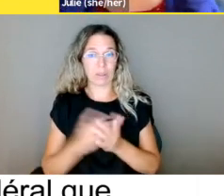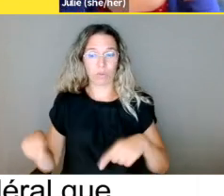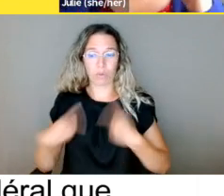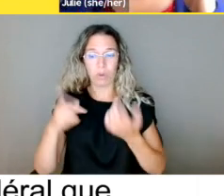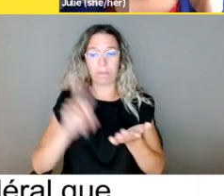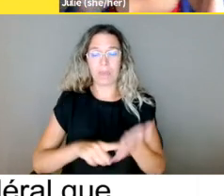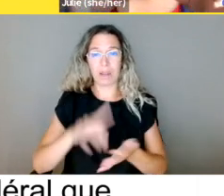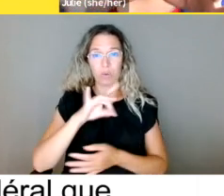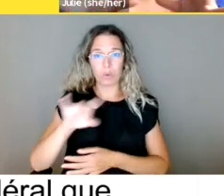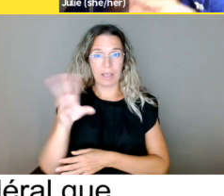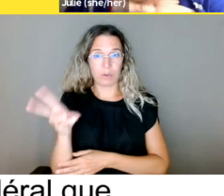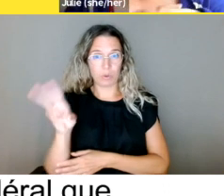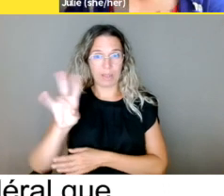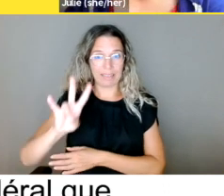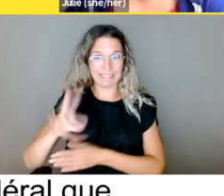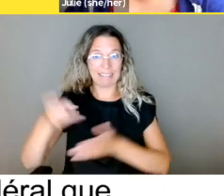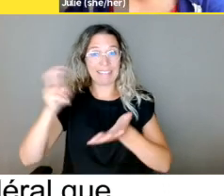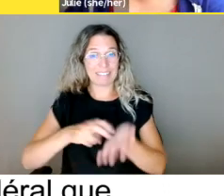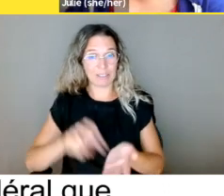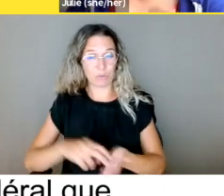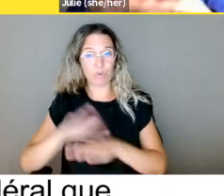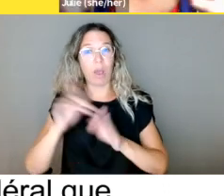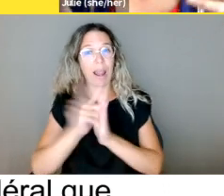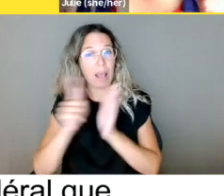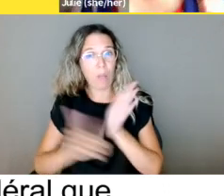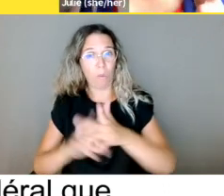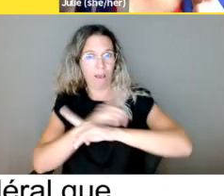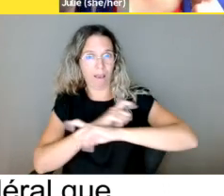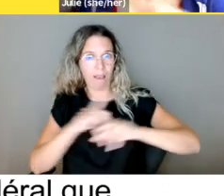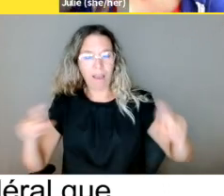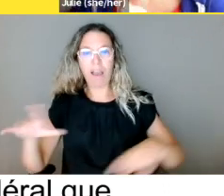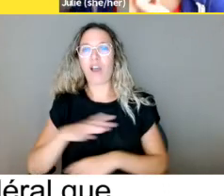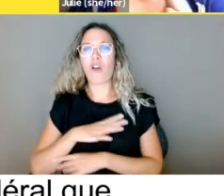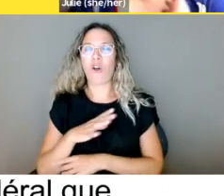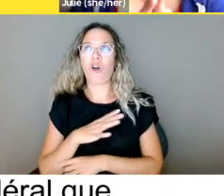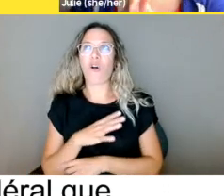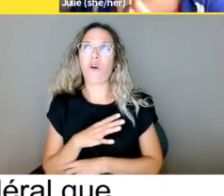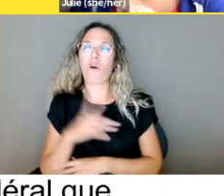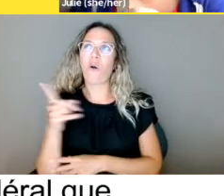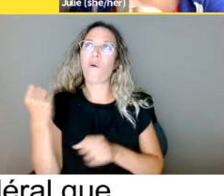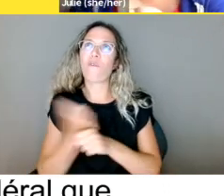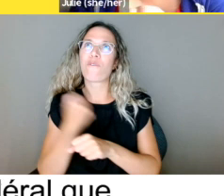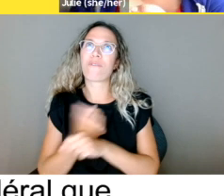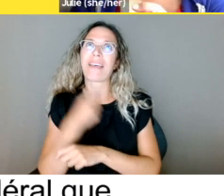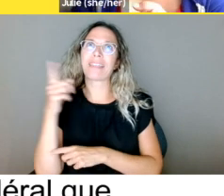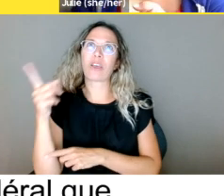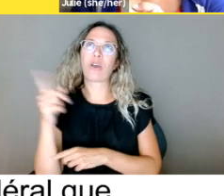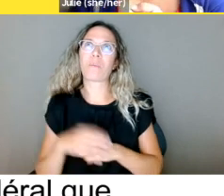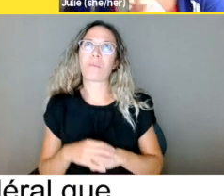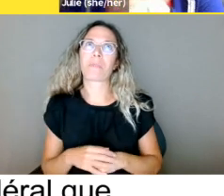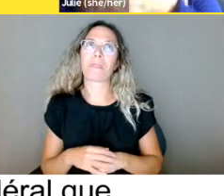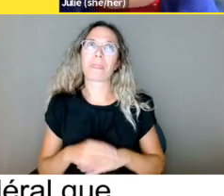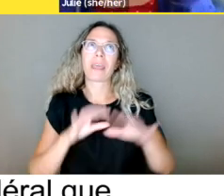selon notre constitution de 1867,